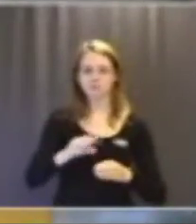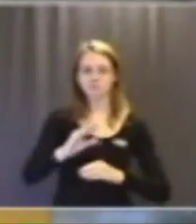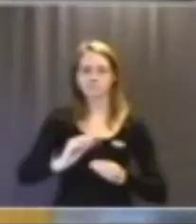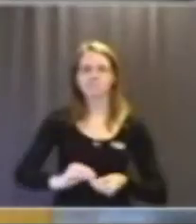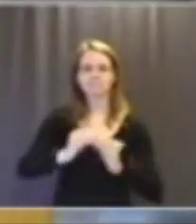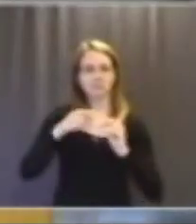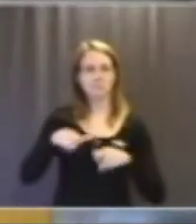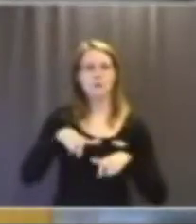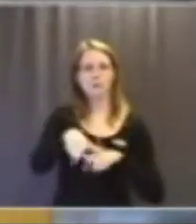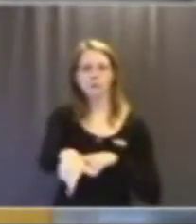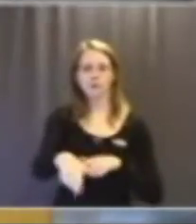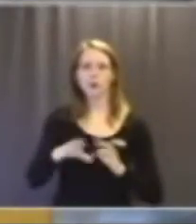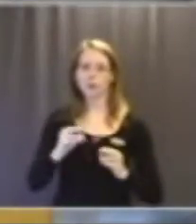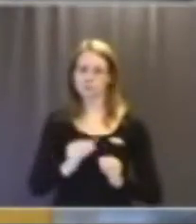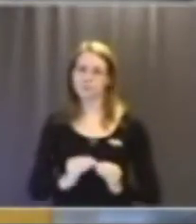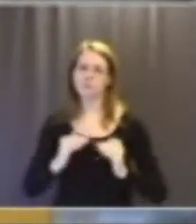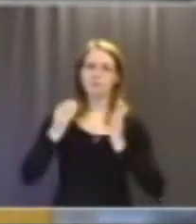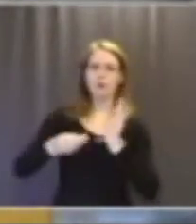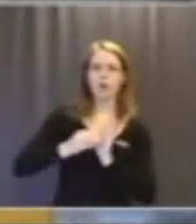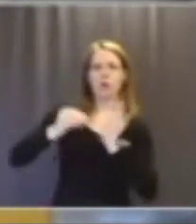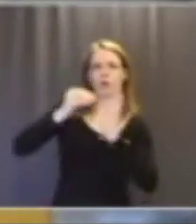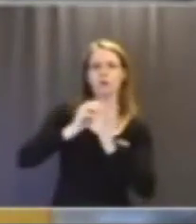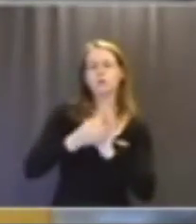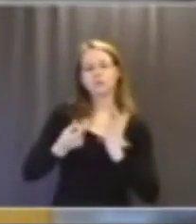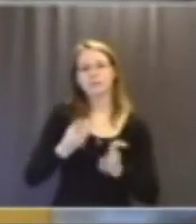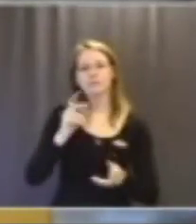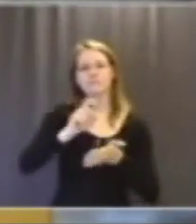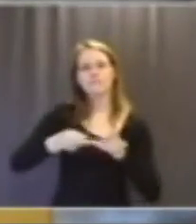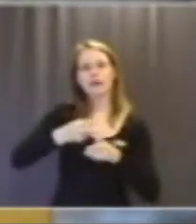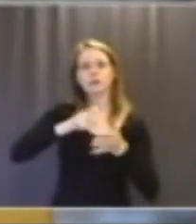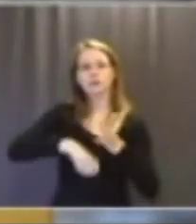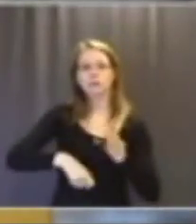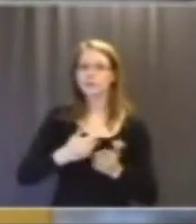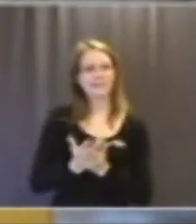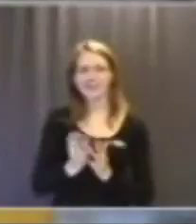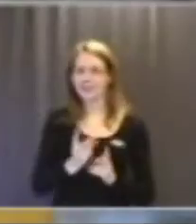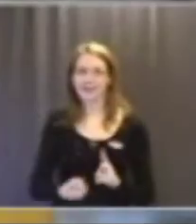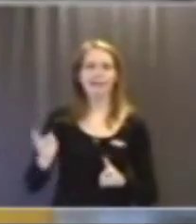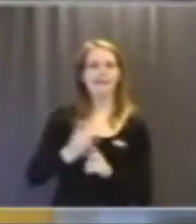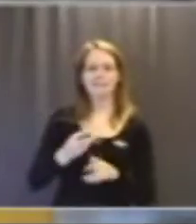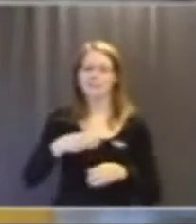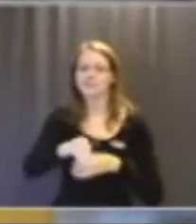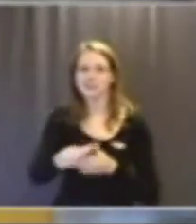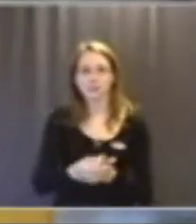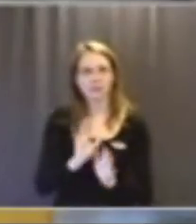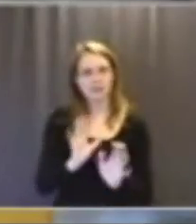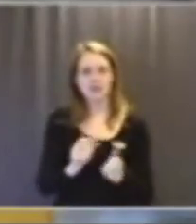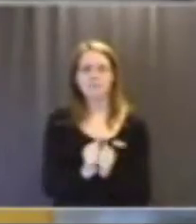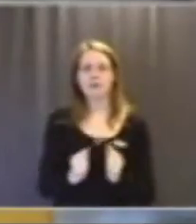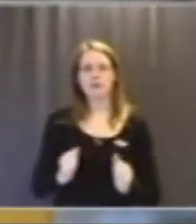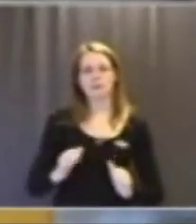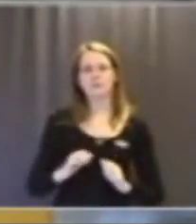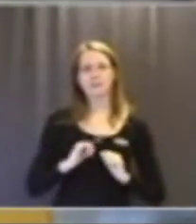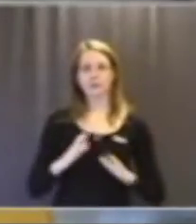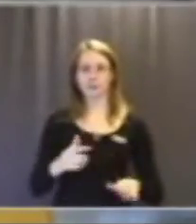pengen ytterligare på slutet för att beläggningskostnaderna hade ökat. Så det blir inga ytterligare investeringskostnader i det hela men det är klart att du har inte fått